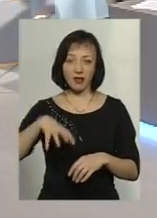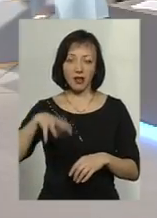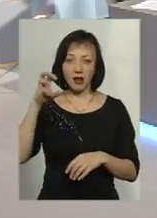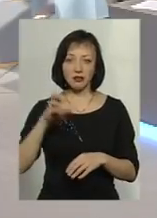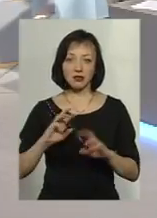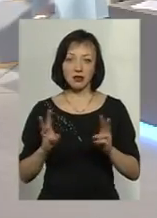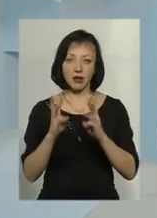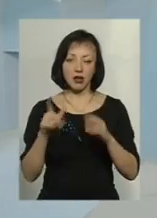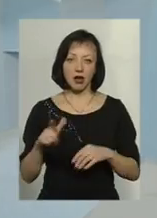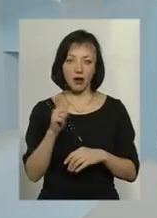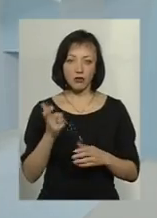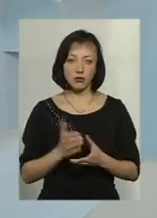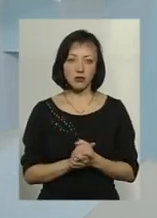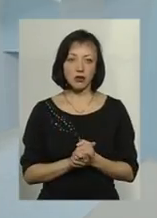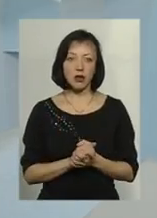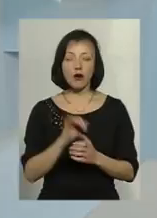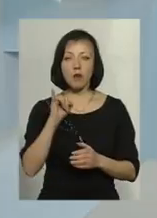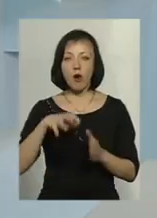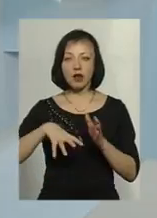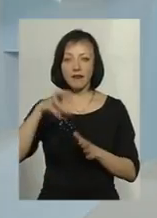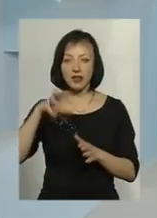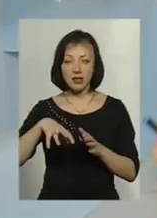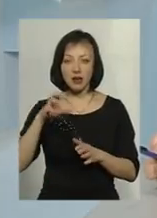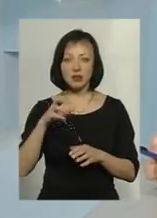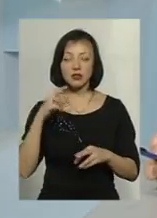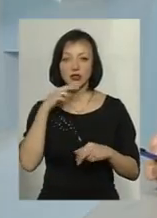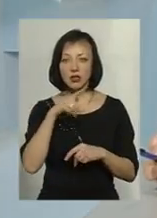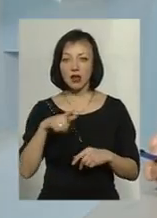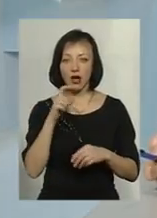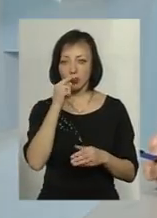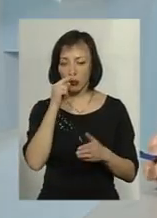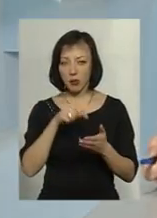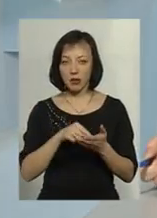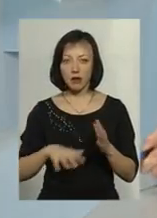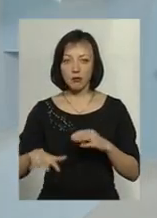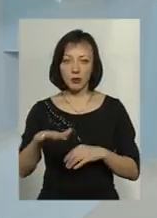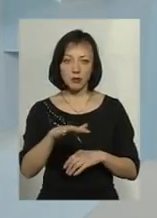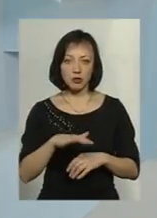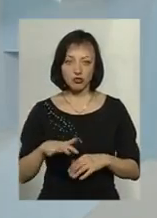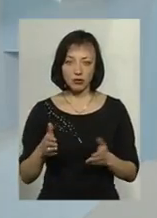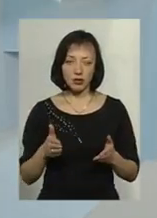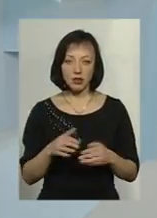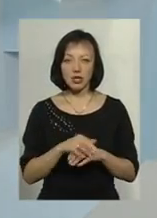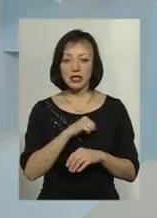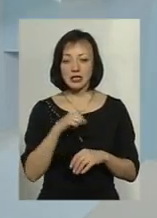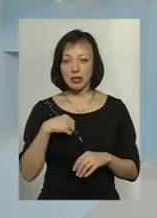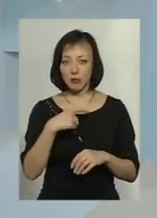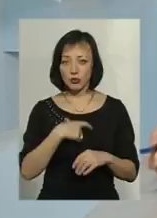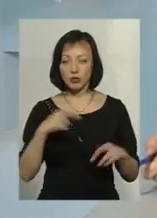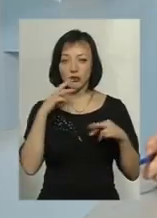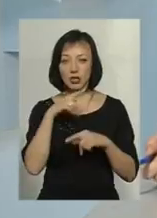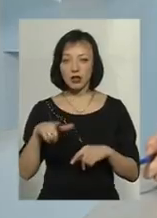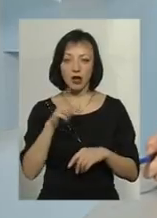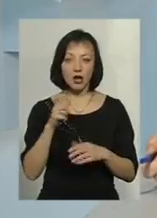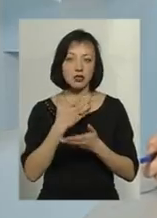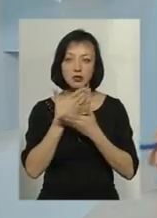неповне згорання газу. Погана вентиляція, чадний газ попадає в приміщення. Сам по собі чадний газ не